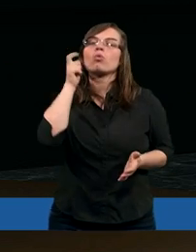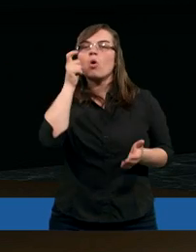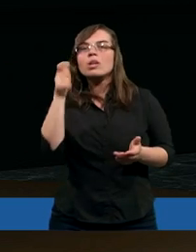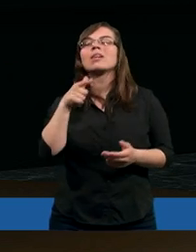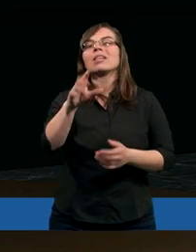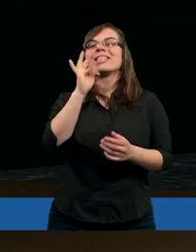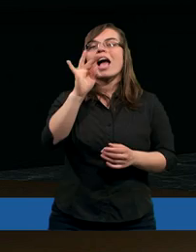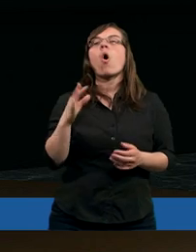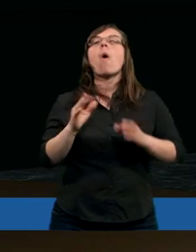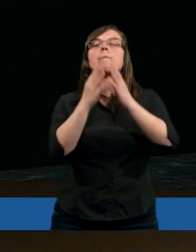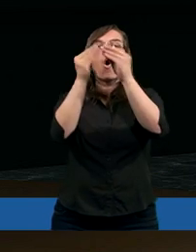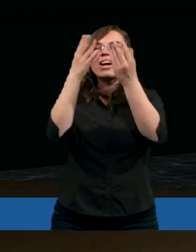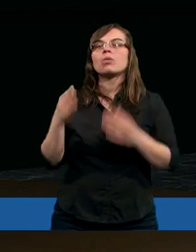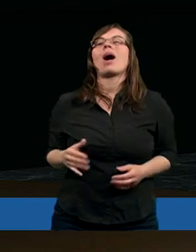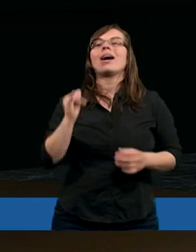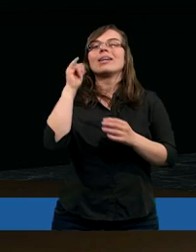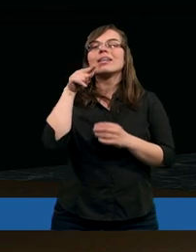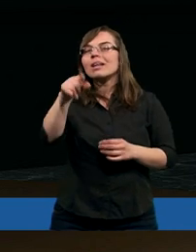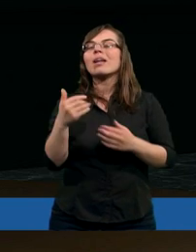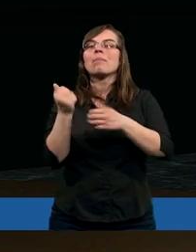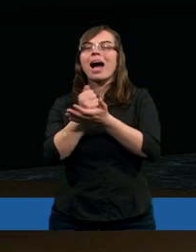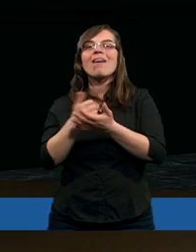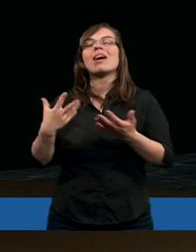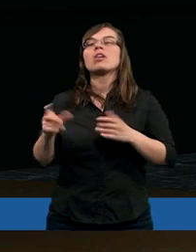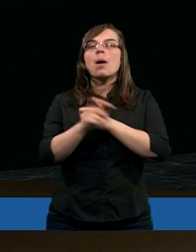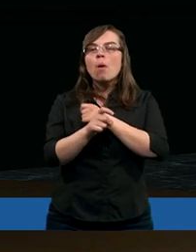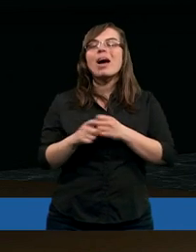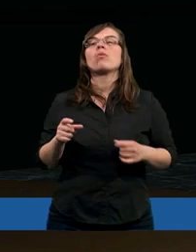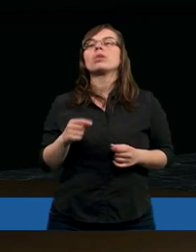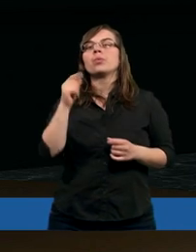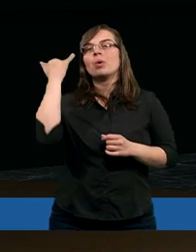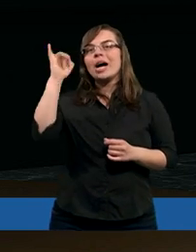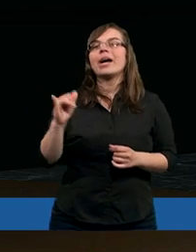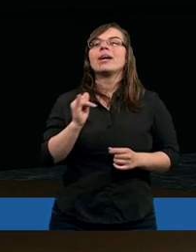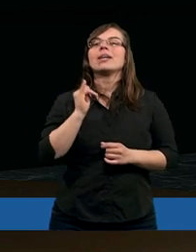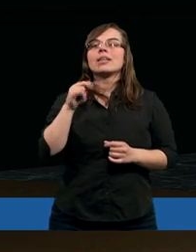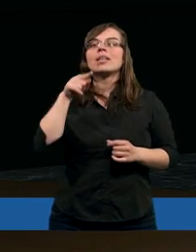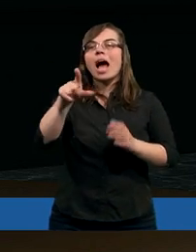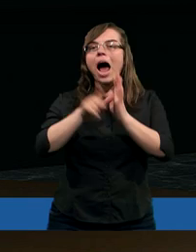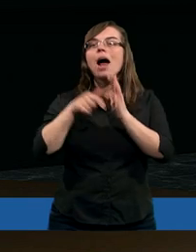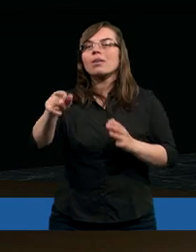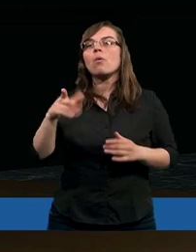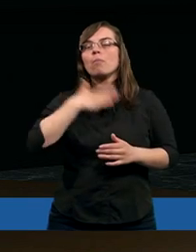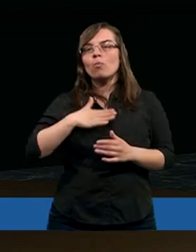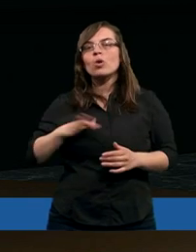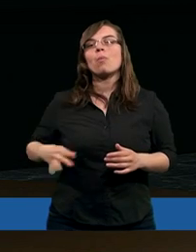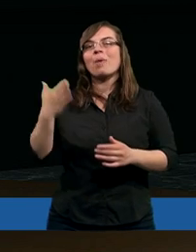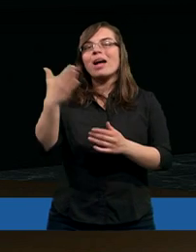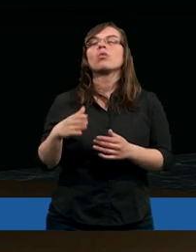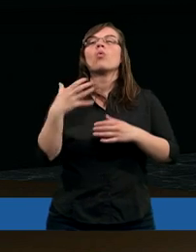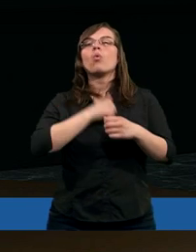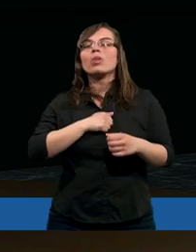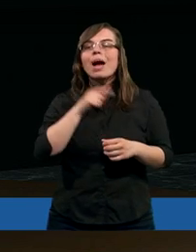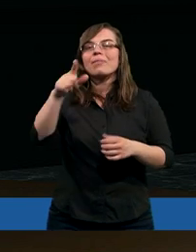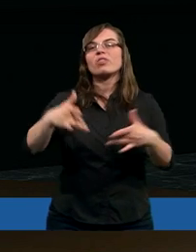złoczyńców Jego mogiłę. Chociaż bezprawia nie popełnił, ani nie było fałszu na Jego ustach. Ale to Panu upodobało się